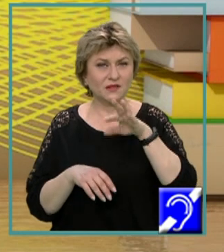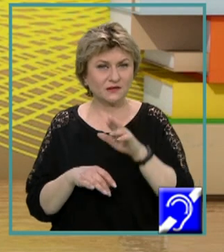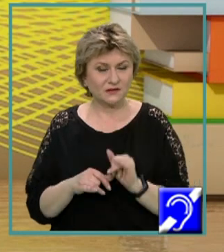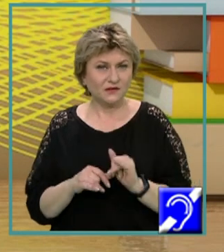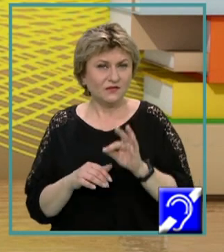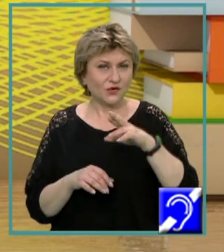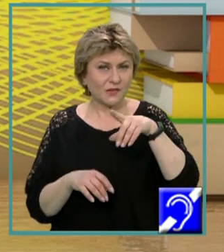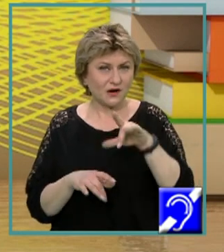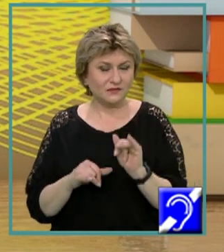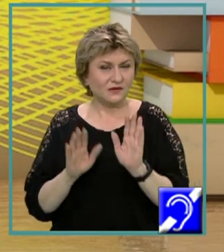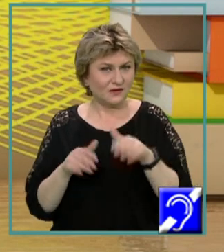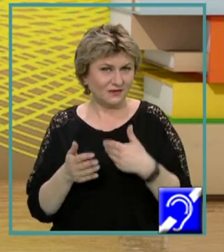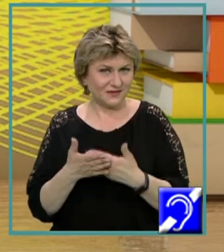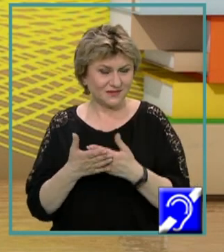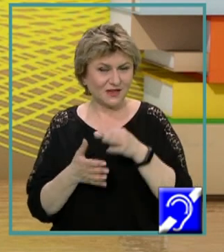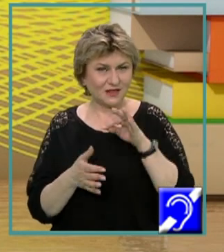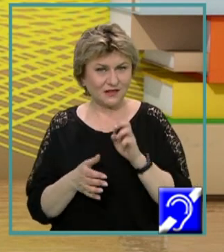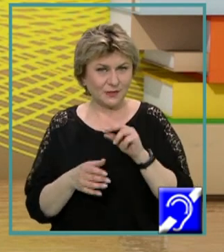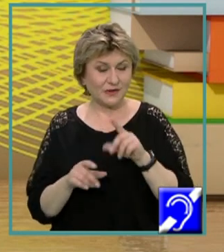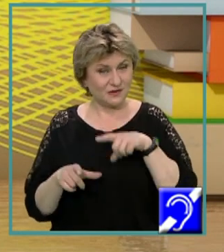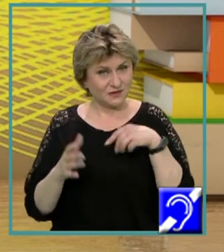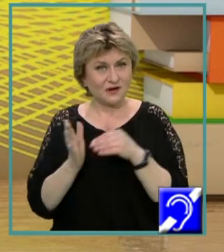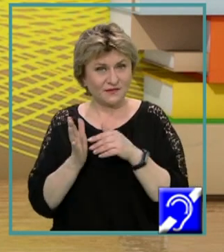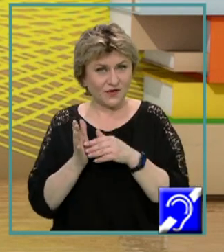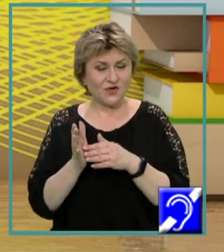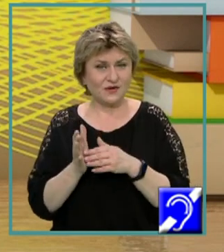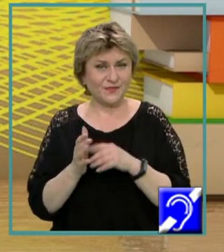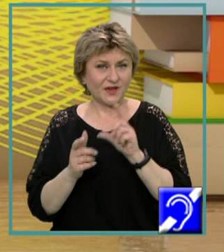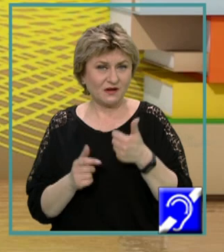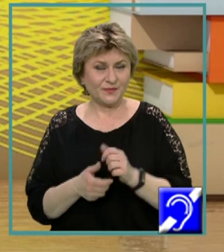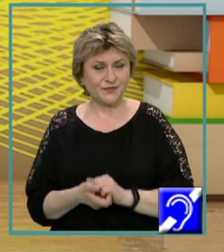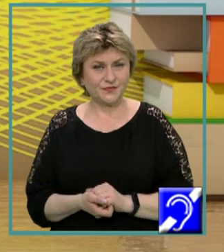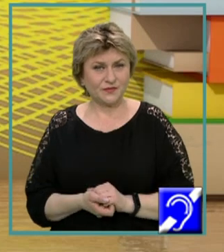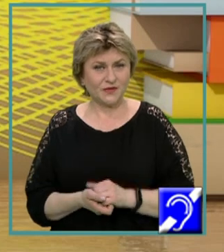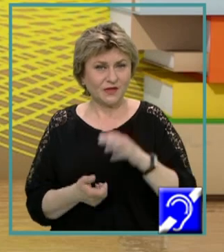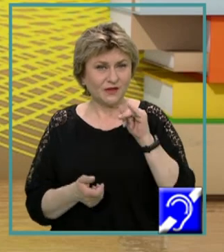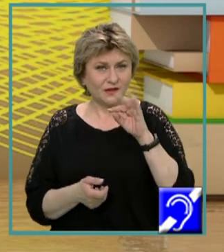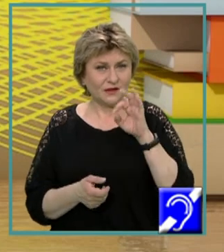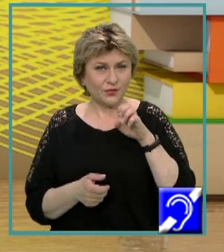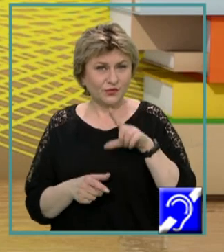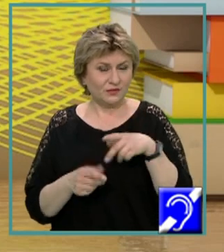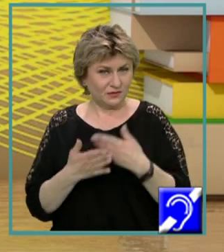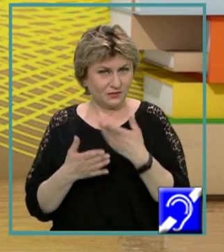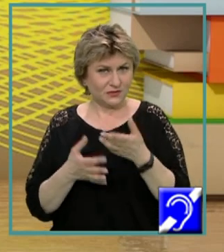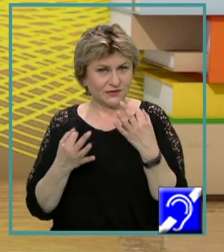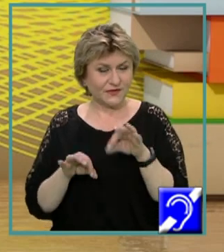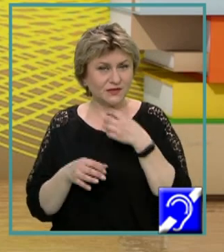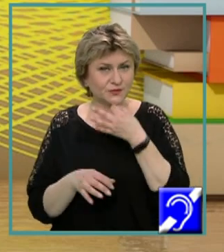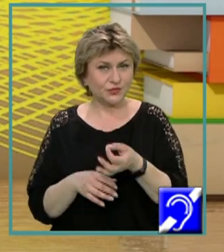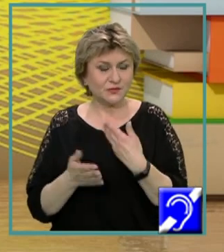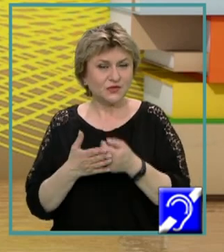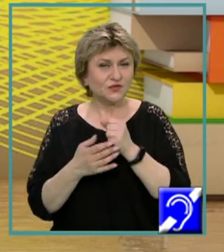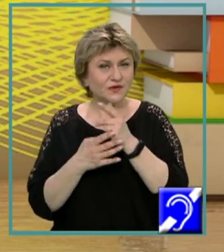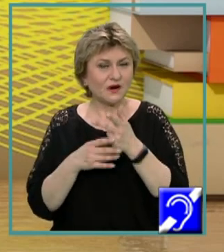formali aparțin aceluiași tip, este necesar ca tipul respectiv să fie precizat pentru